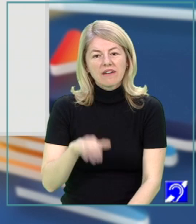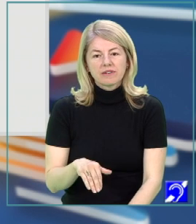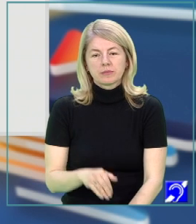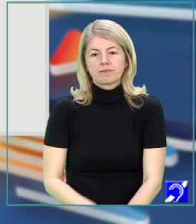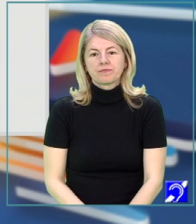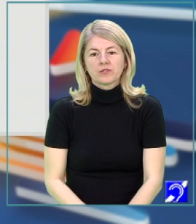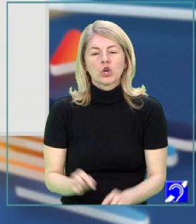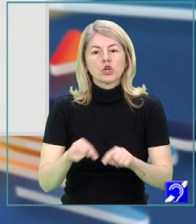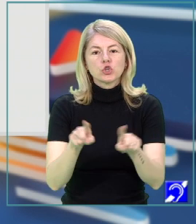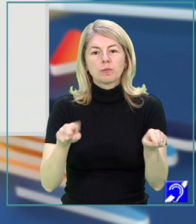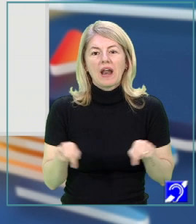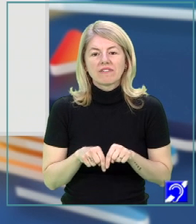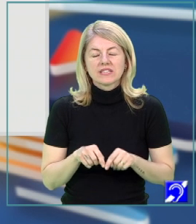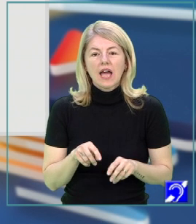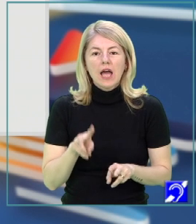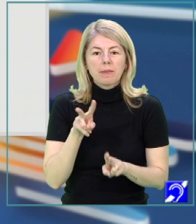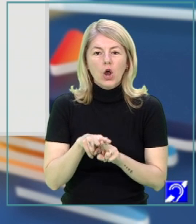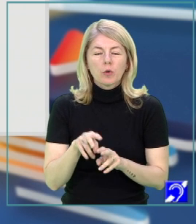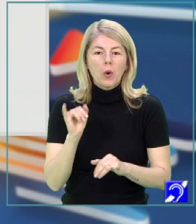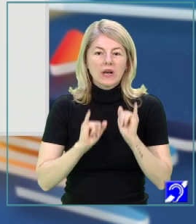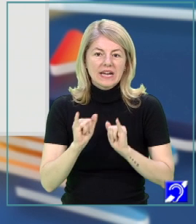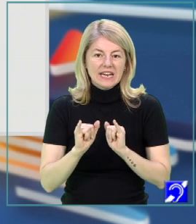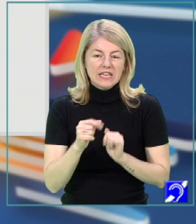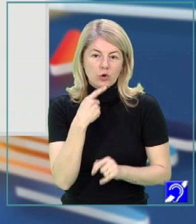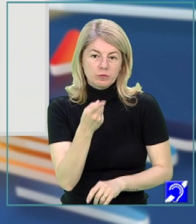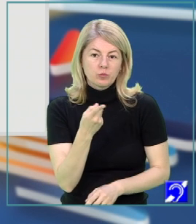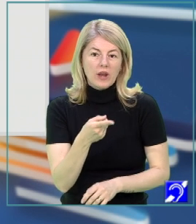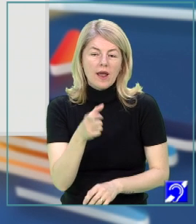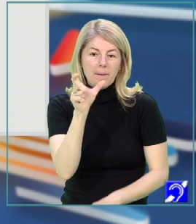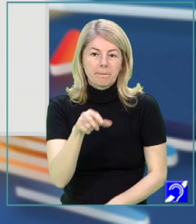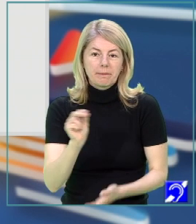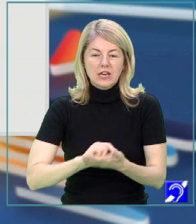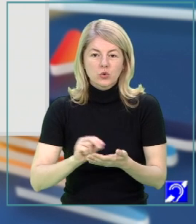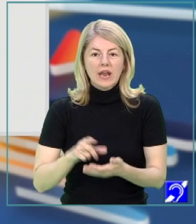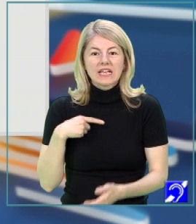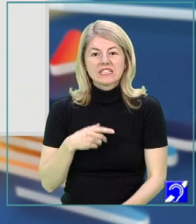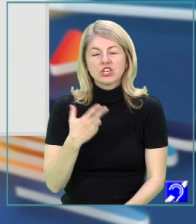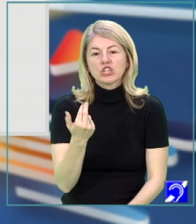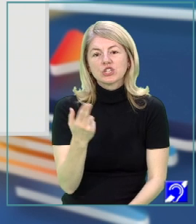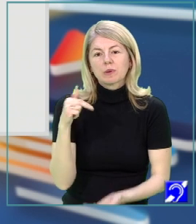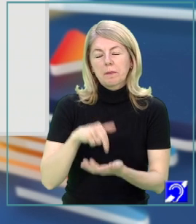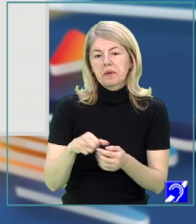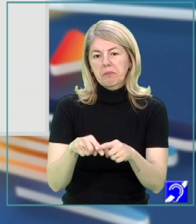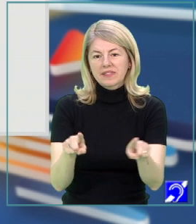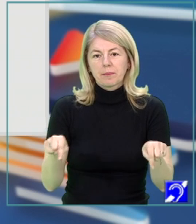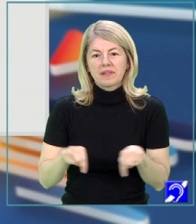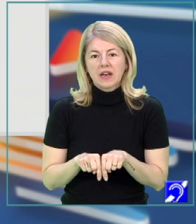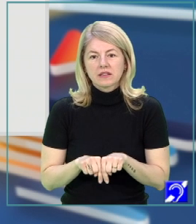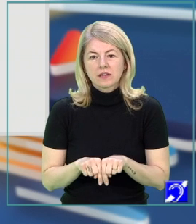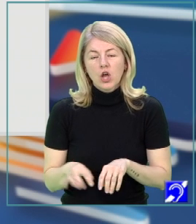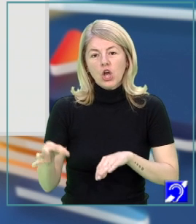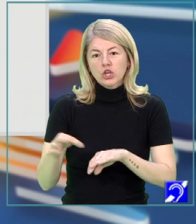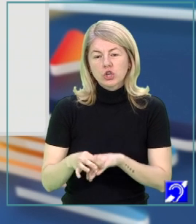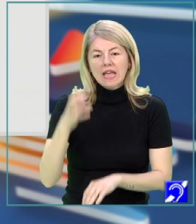suprafața pe care o ocupau grădinile conform istoricului Diodornii Sicilia este de 15.000 de metri pătrați, iar